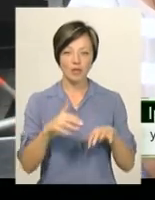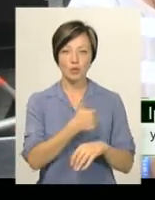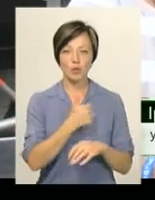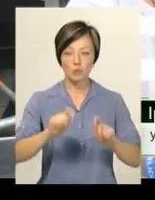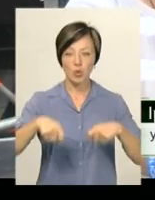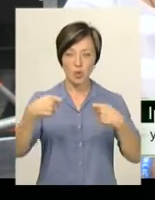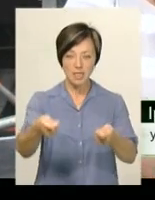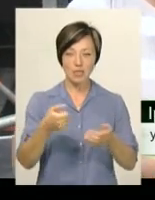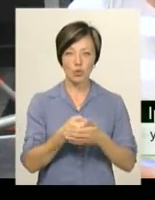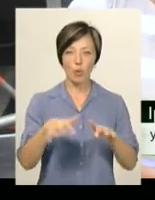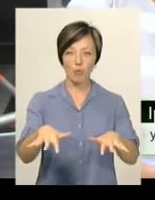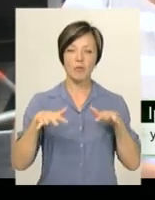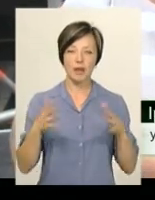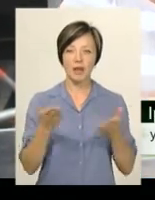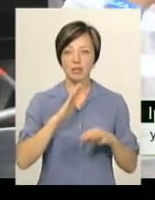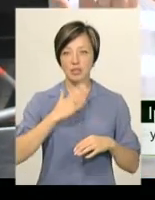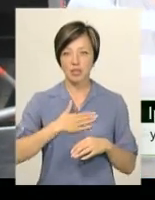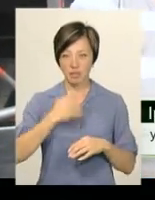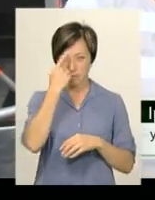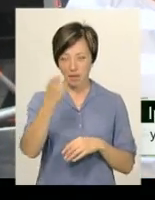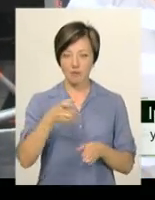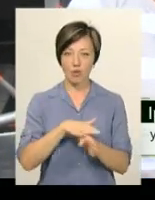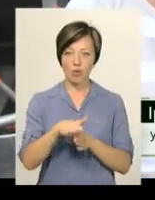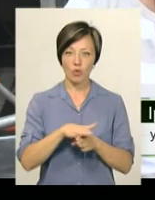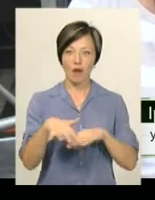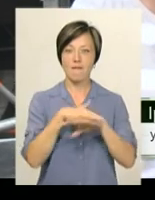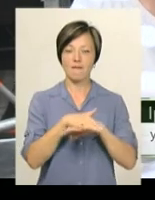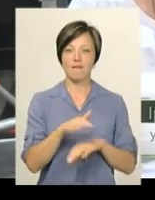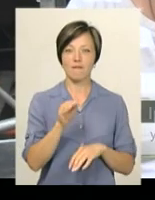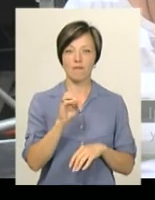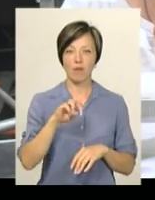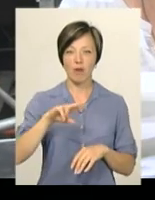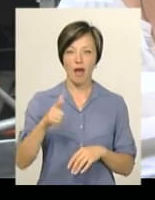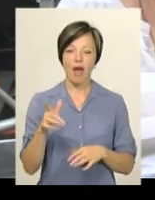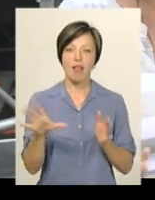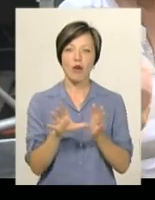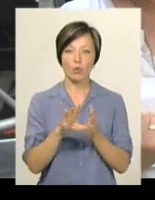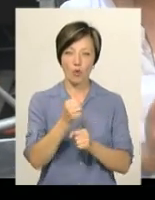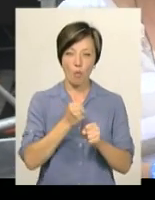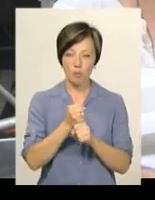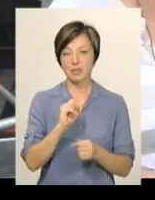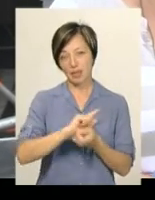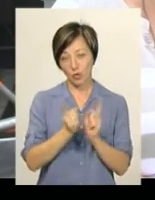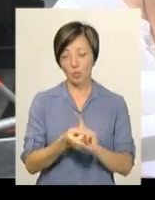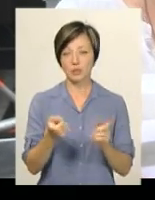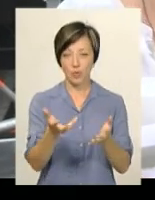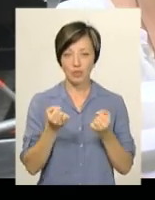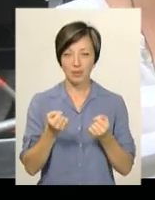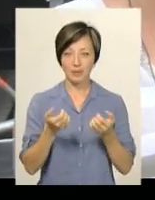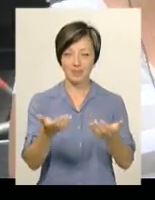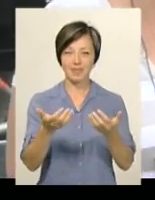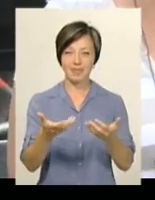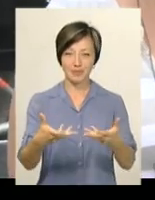донести до публіки якийсь наш меседж. Ми виконуємо фольк в обробці електронній і натомість отримати від них